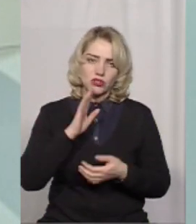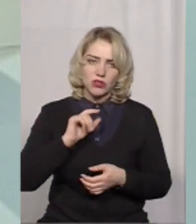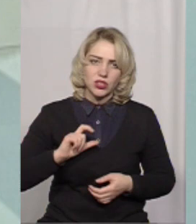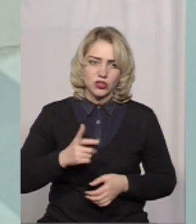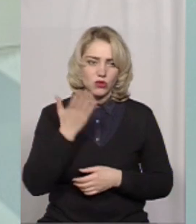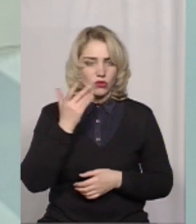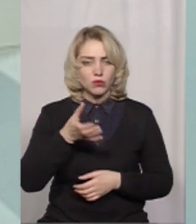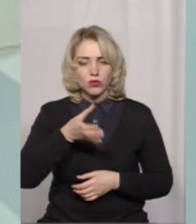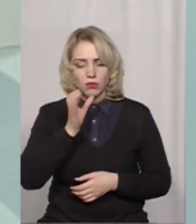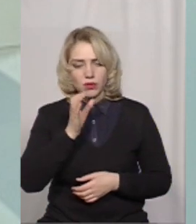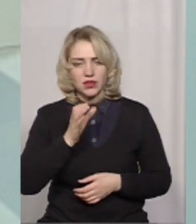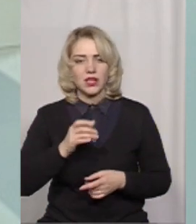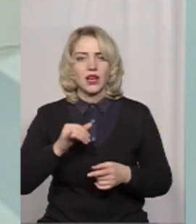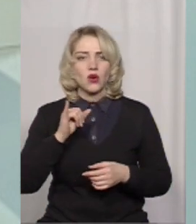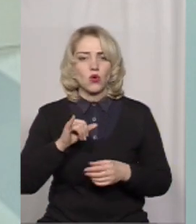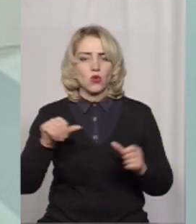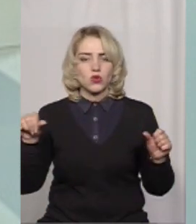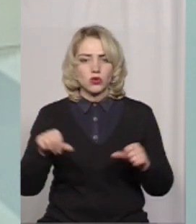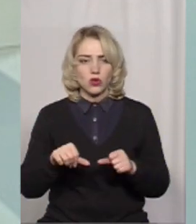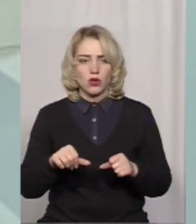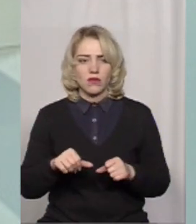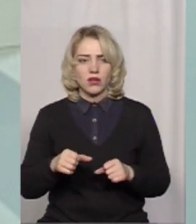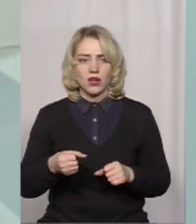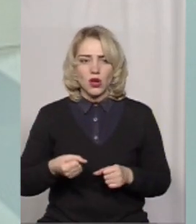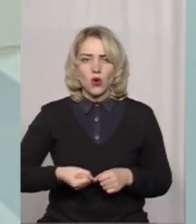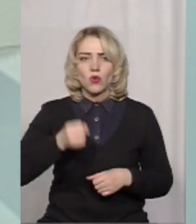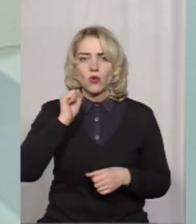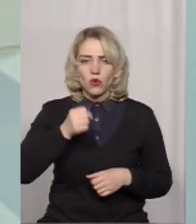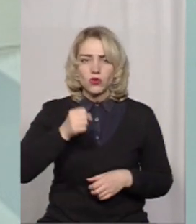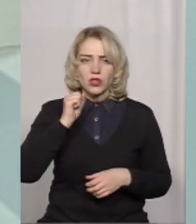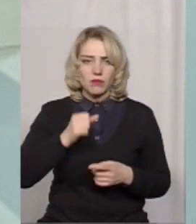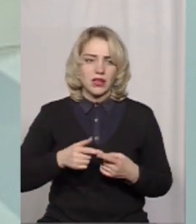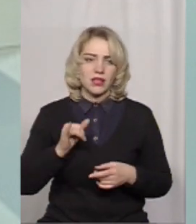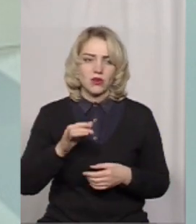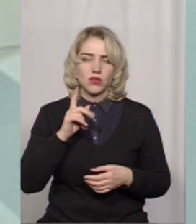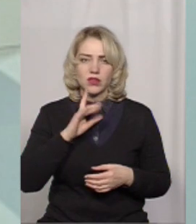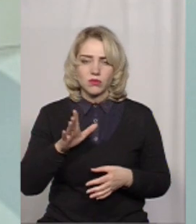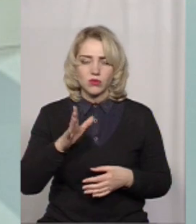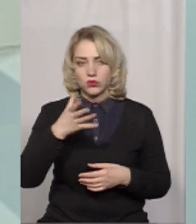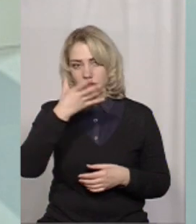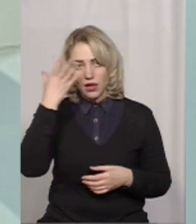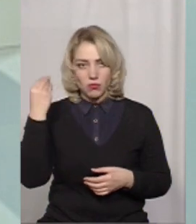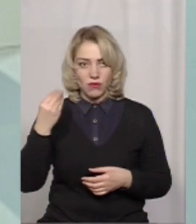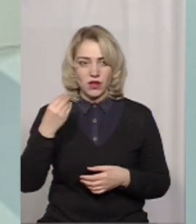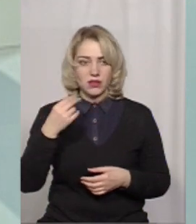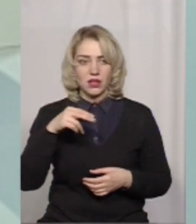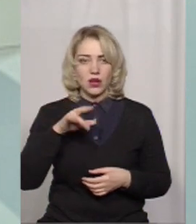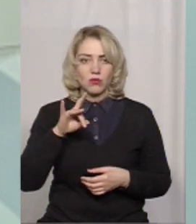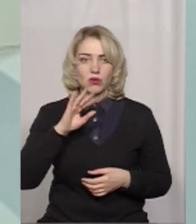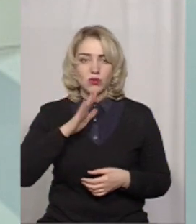в шкільних їдальнях кружками, цілими кружками, коли не будуть забувати про